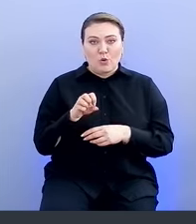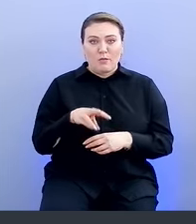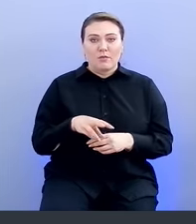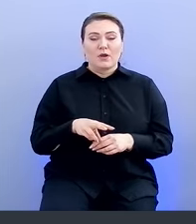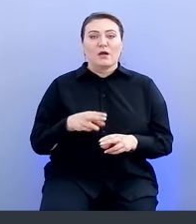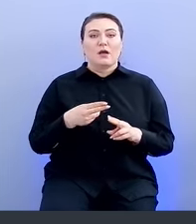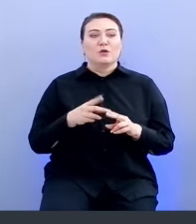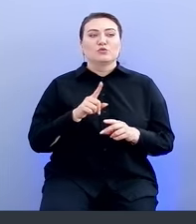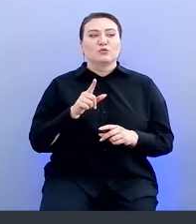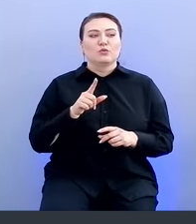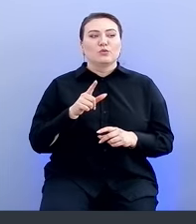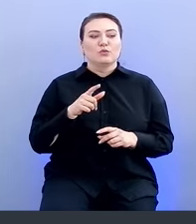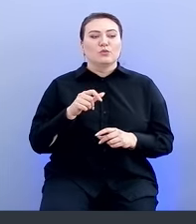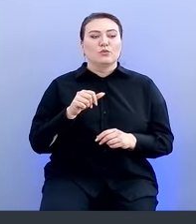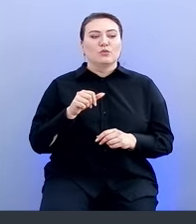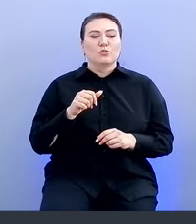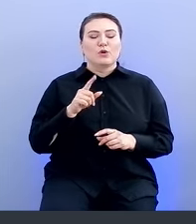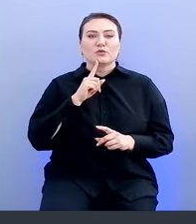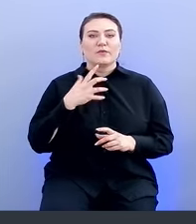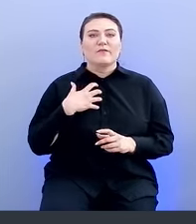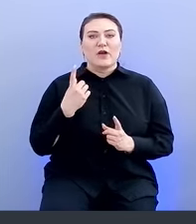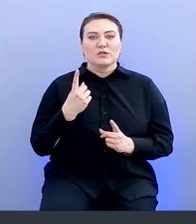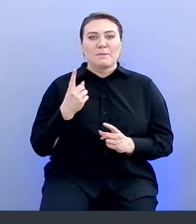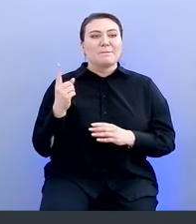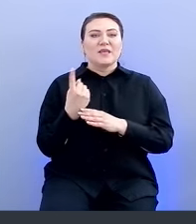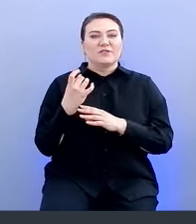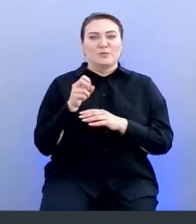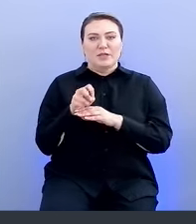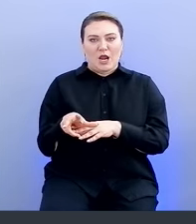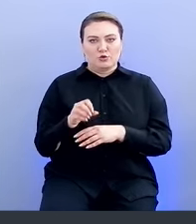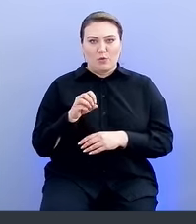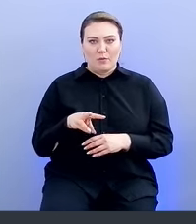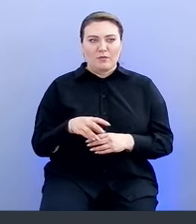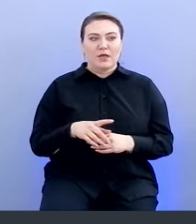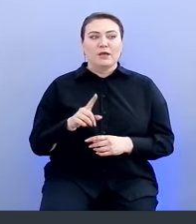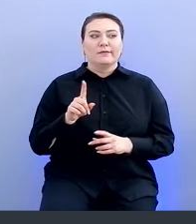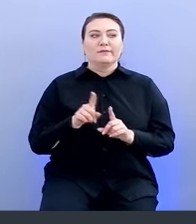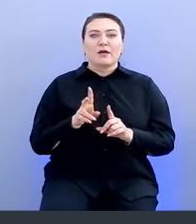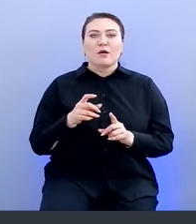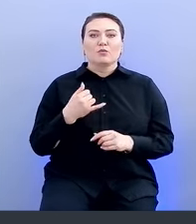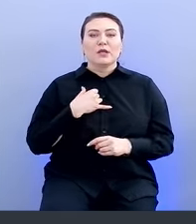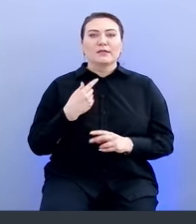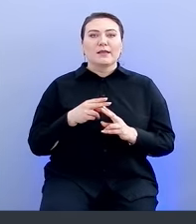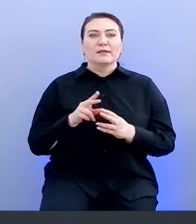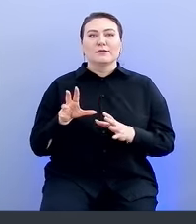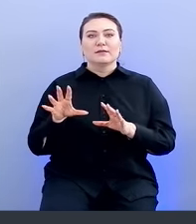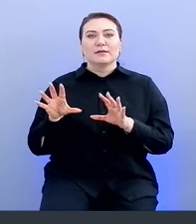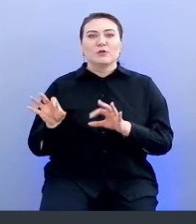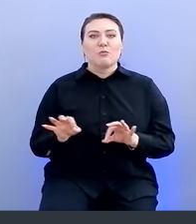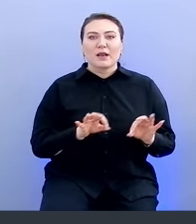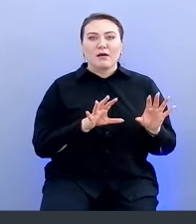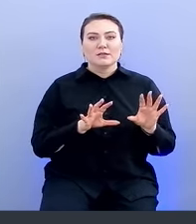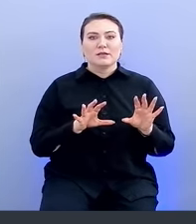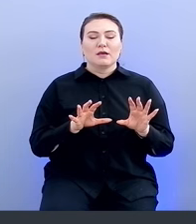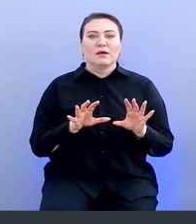да, то есть особенно, что важно, первичным триажом. Здесь вот отметить, что так как у нас вот эта дубликация, она